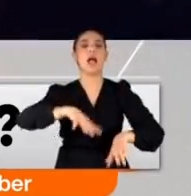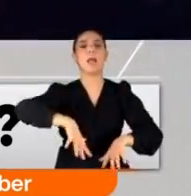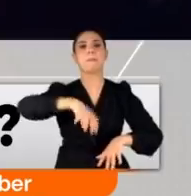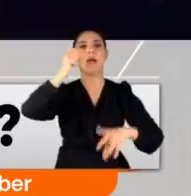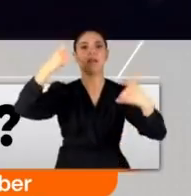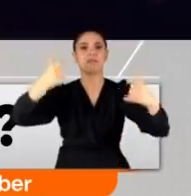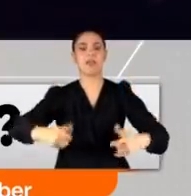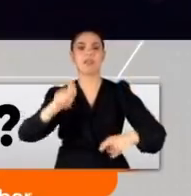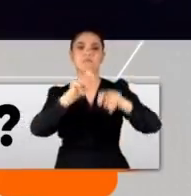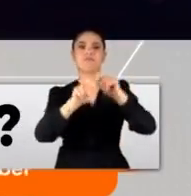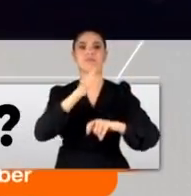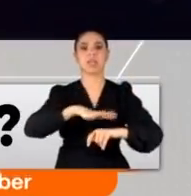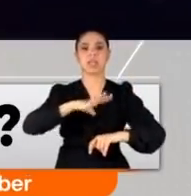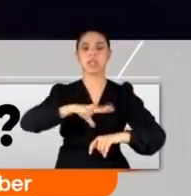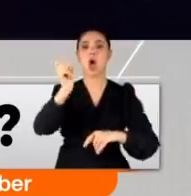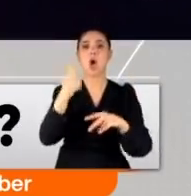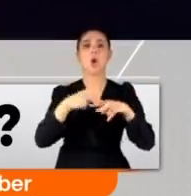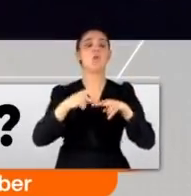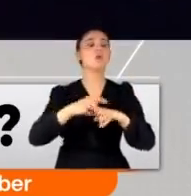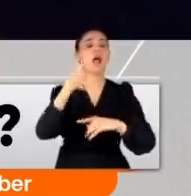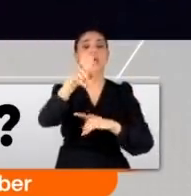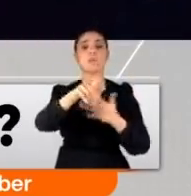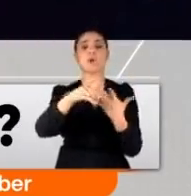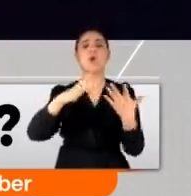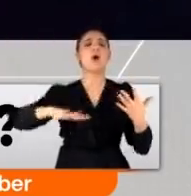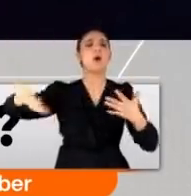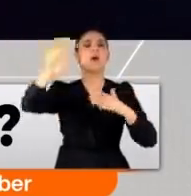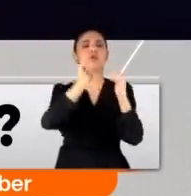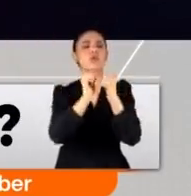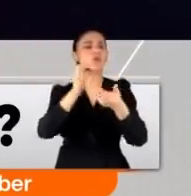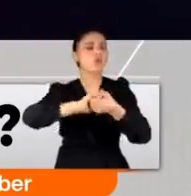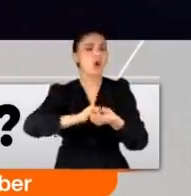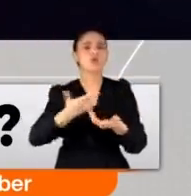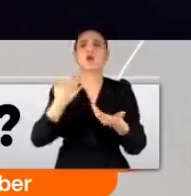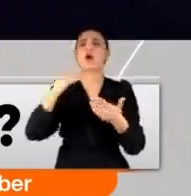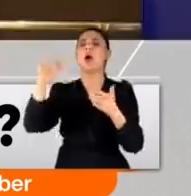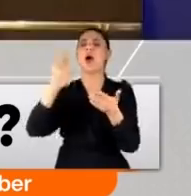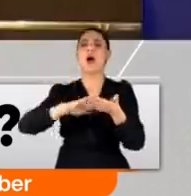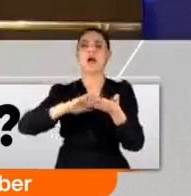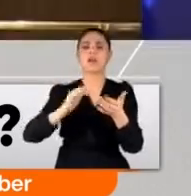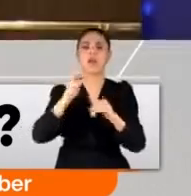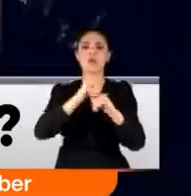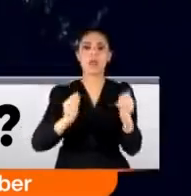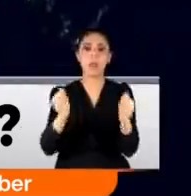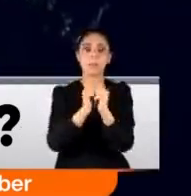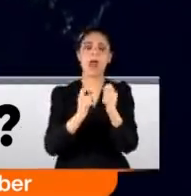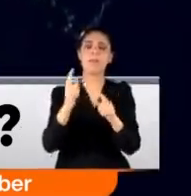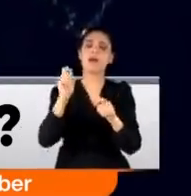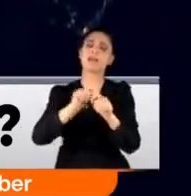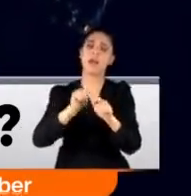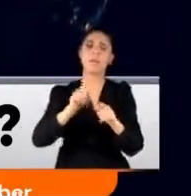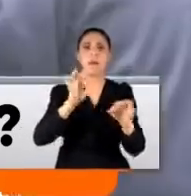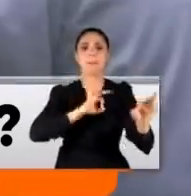en uygun coğrafyalardaki dost ve müttefik ülkelerle birlikte kurmayı planlıyoruz. Uzay